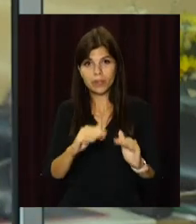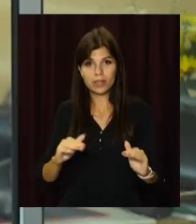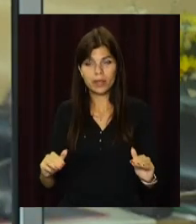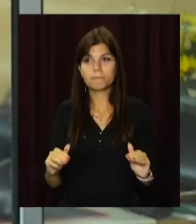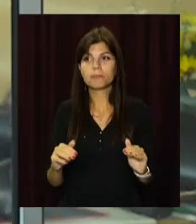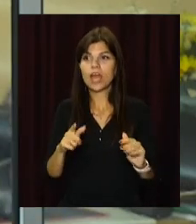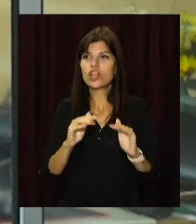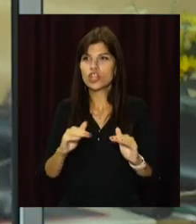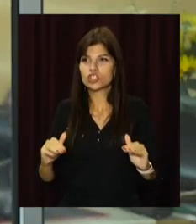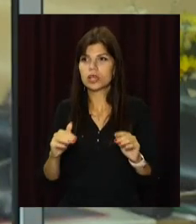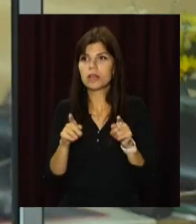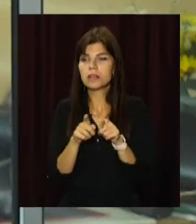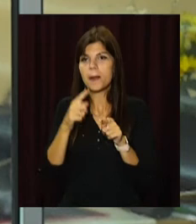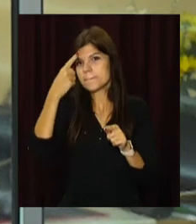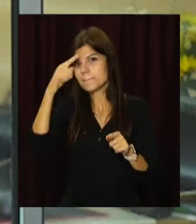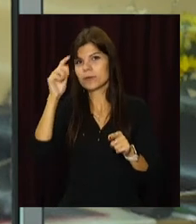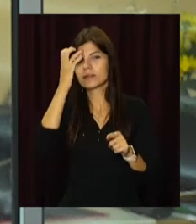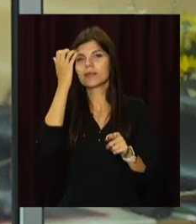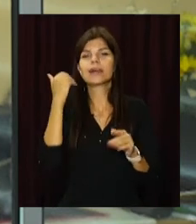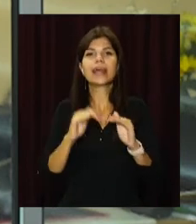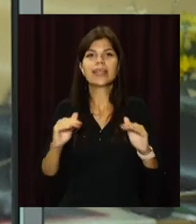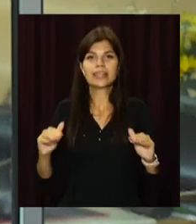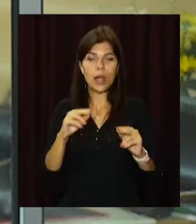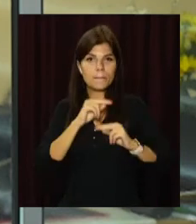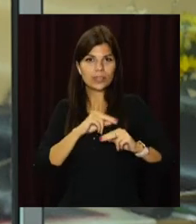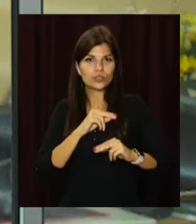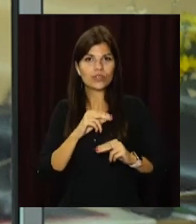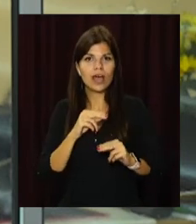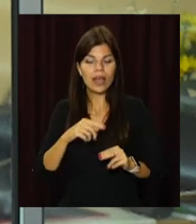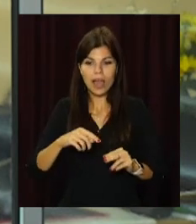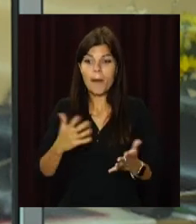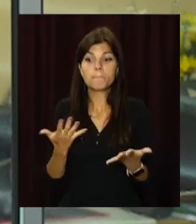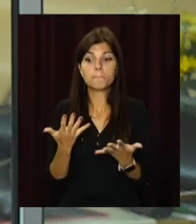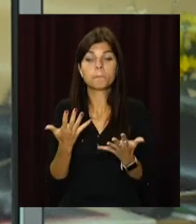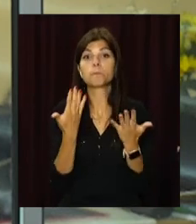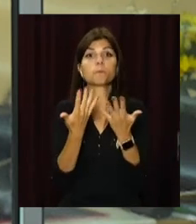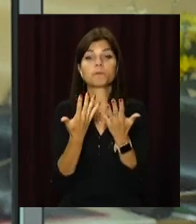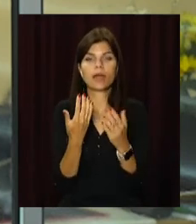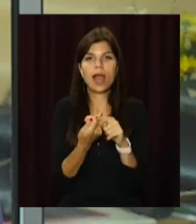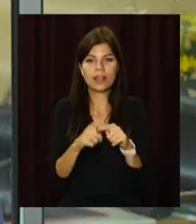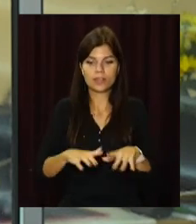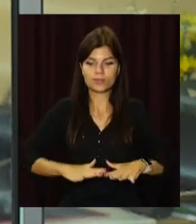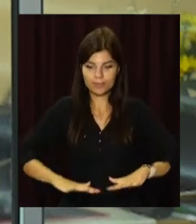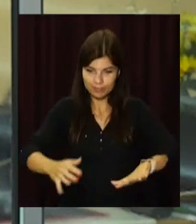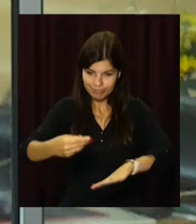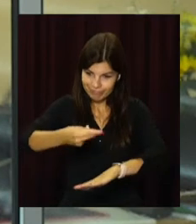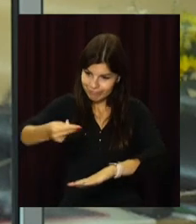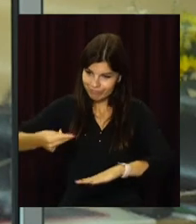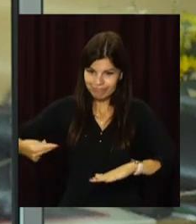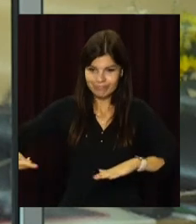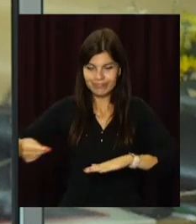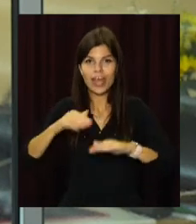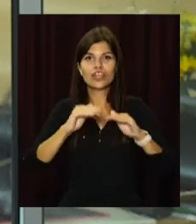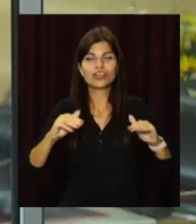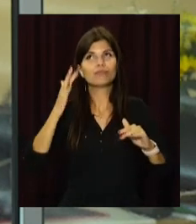Дня Незалежності України влаштували дитячий стріт-арт-фестиваль. Малеча малювала на асфальті мрії про щасливе дитинство